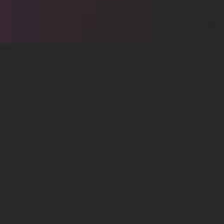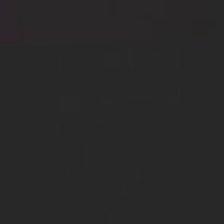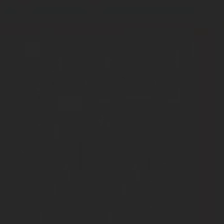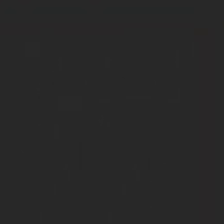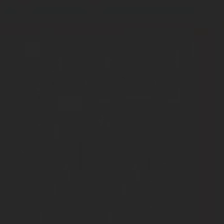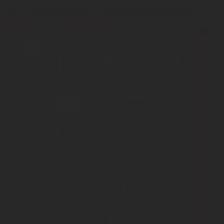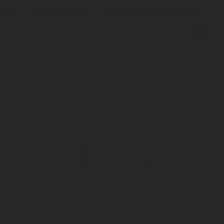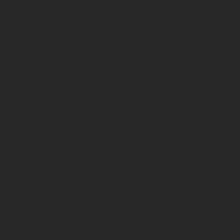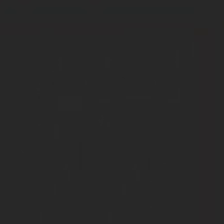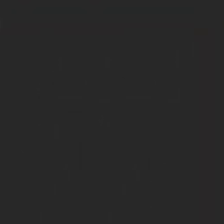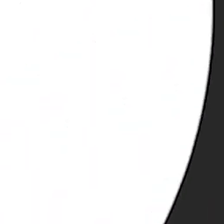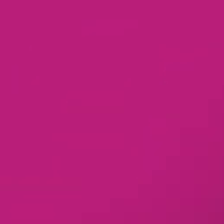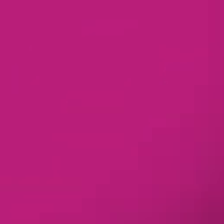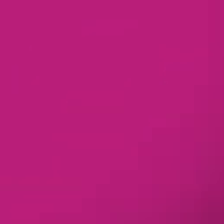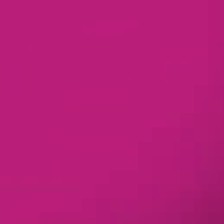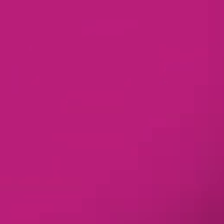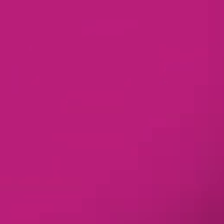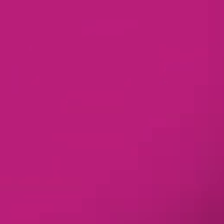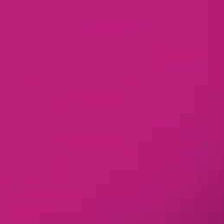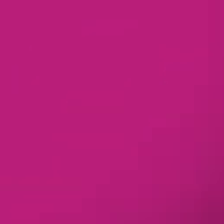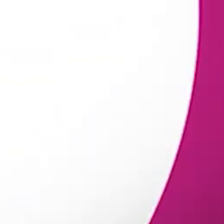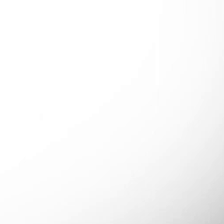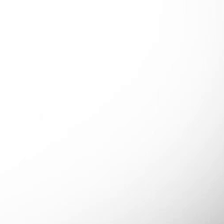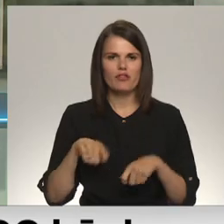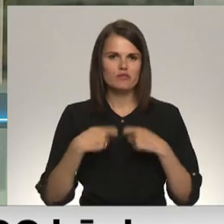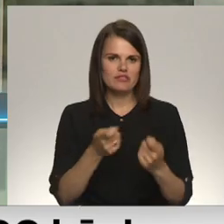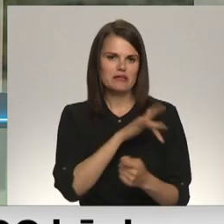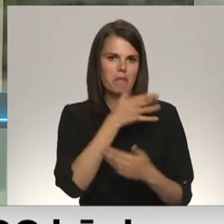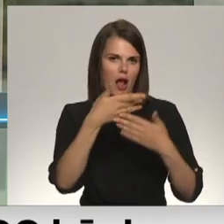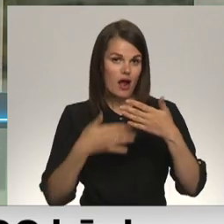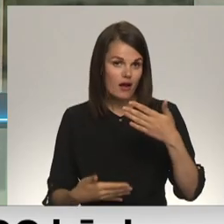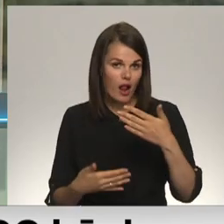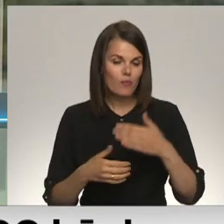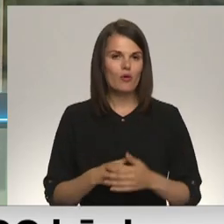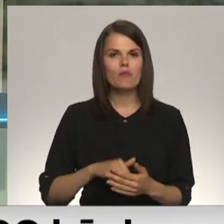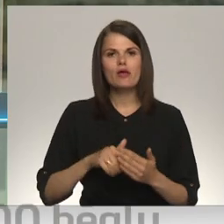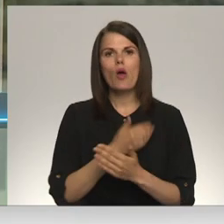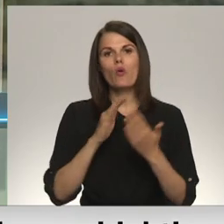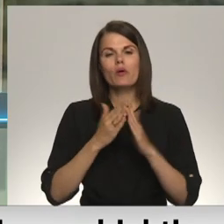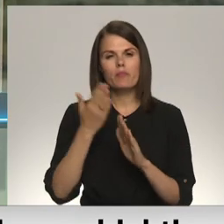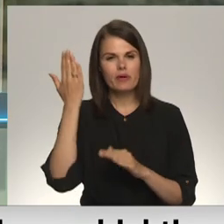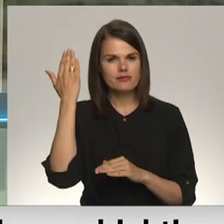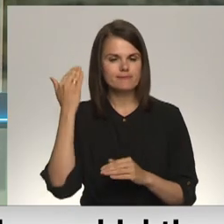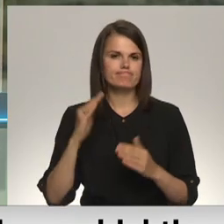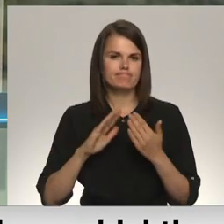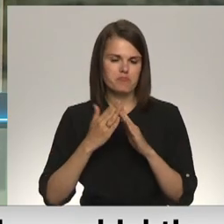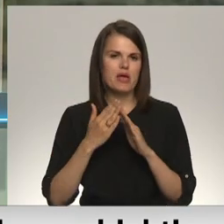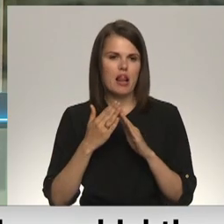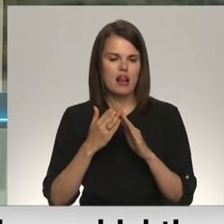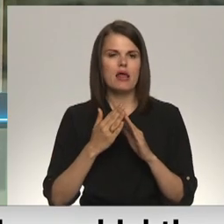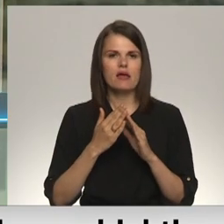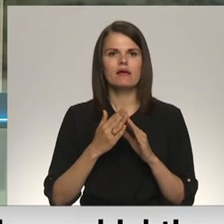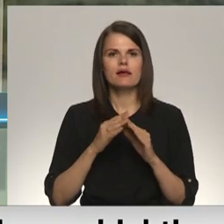Re! Viss ēters ir te! Jaunpils viduslaiku pilīs šogad rekonstruēta pastāvīgā